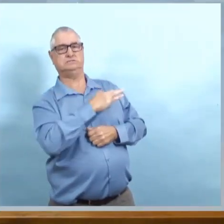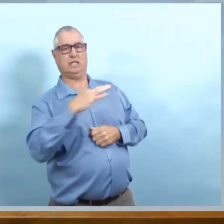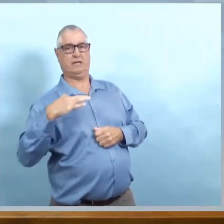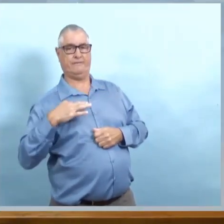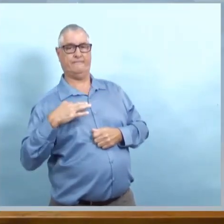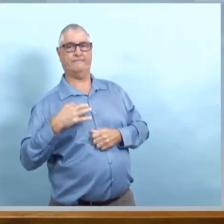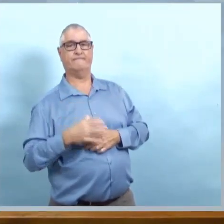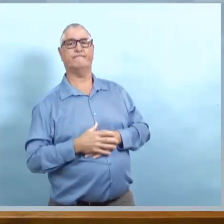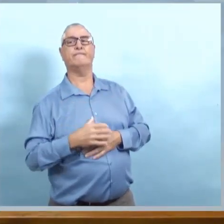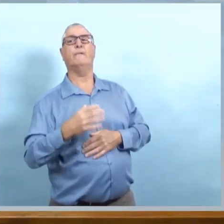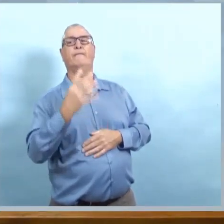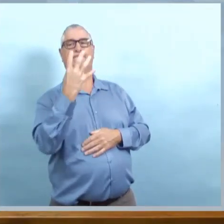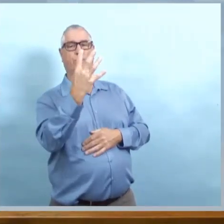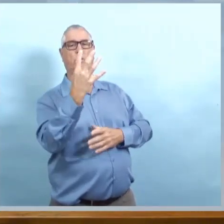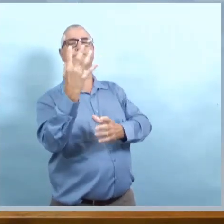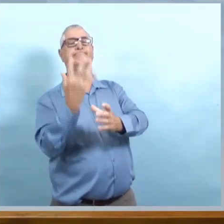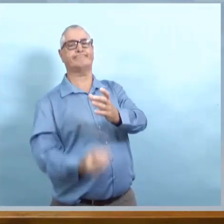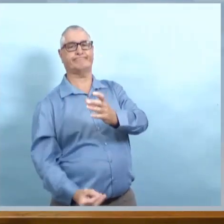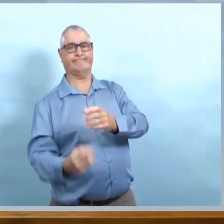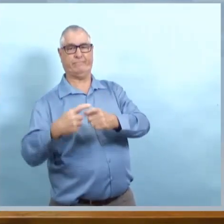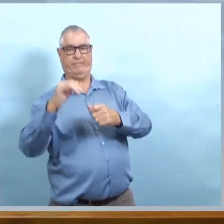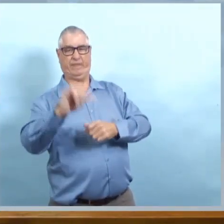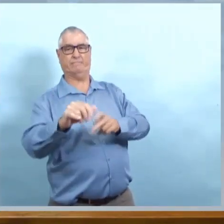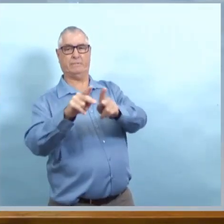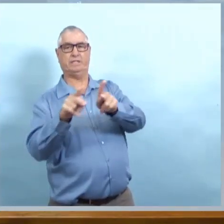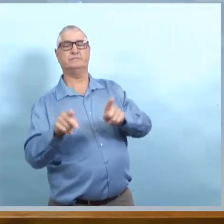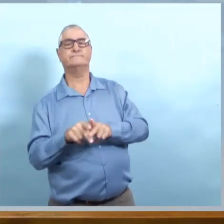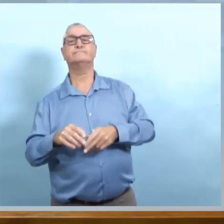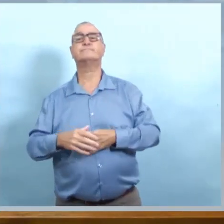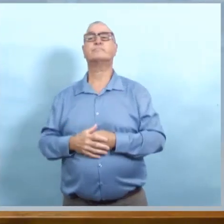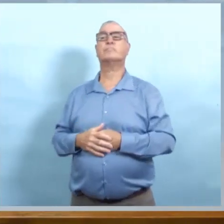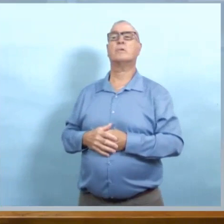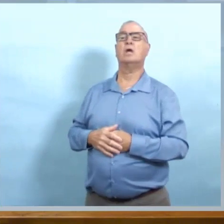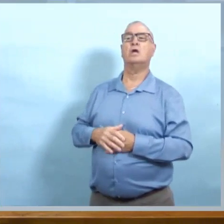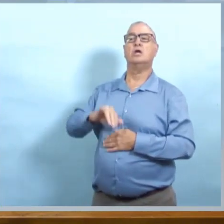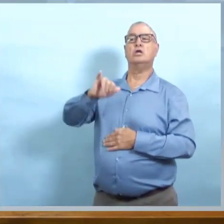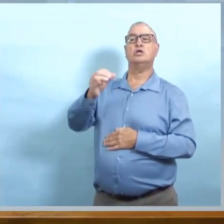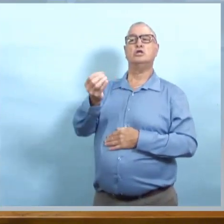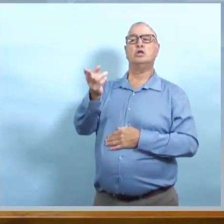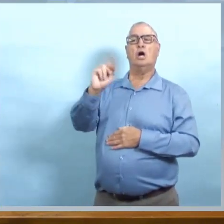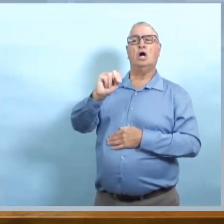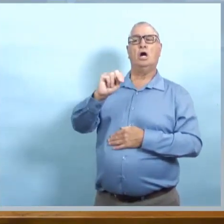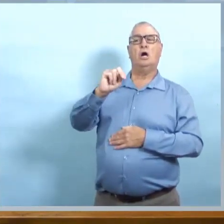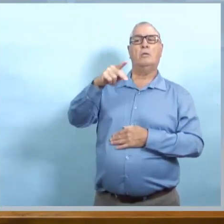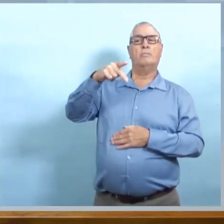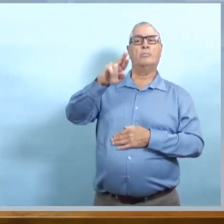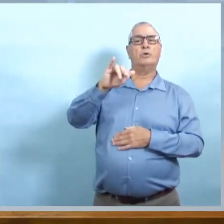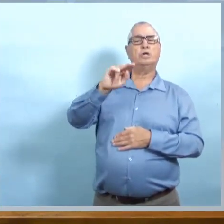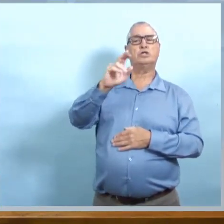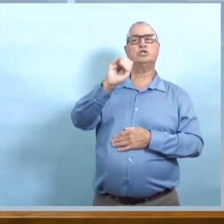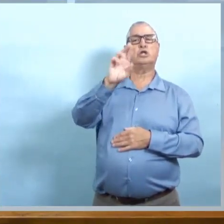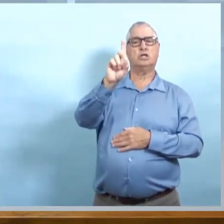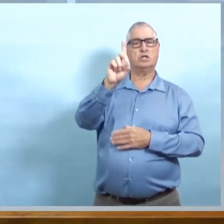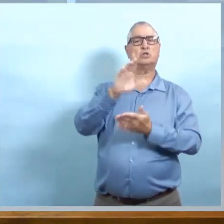Et à Bethesda Place, 18 cas confirmés, 10 employés, 8 résidents. Donc, quatre